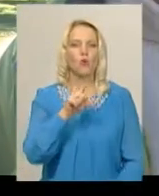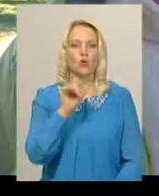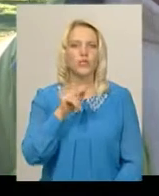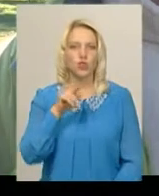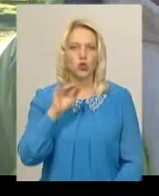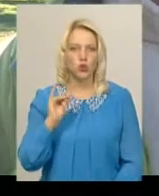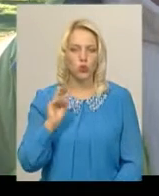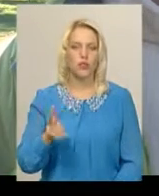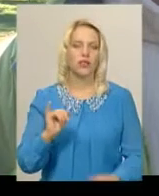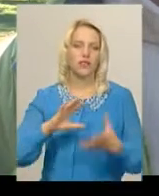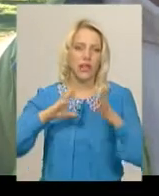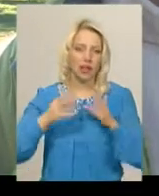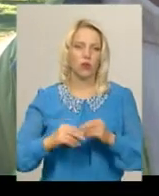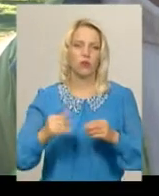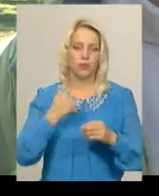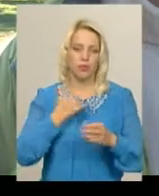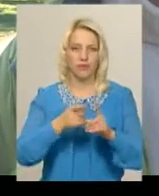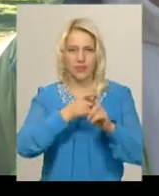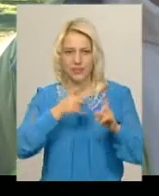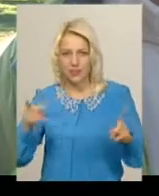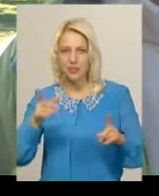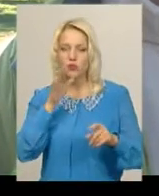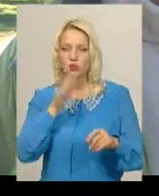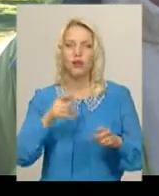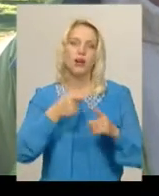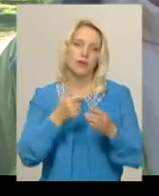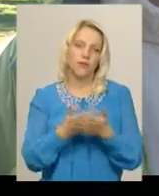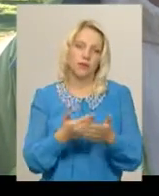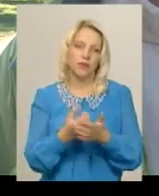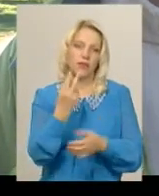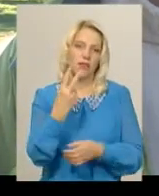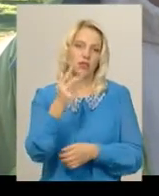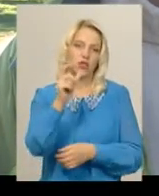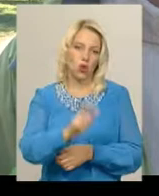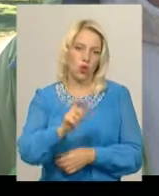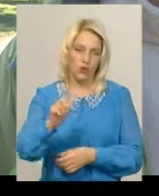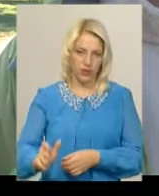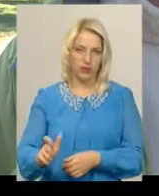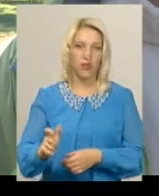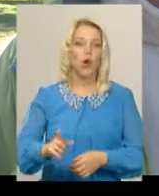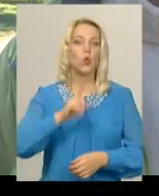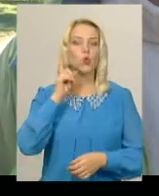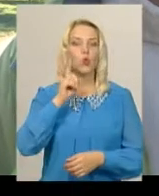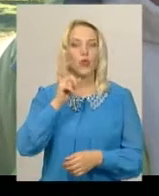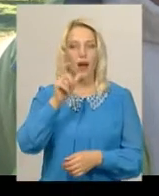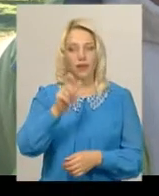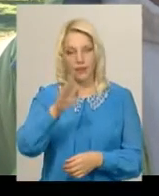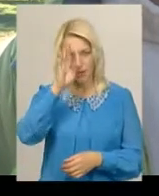Ну і в цілому по всьому сезону, якщо сказати, то десь 12 чоловік юнаків